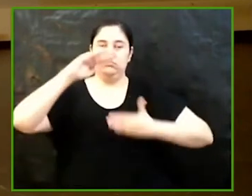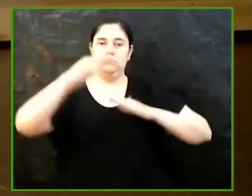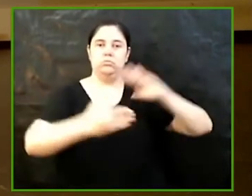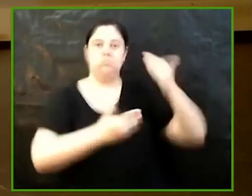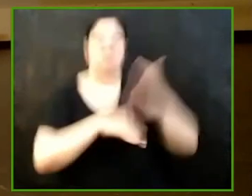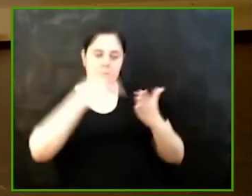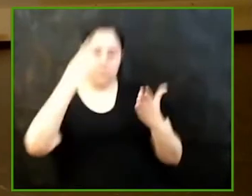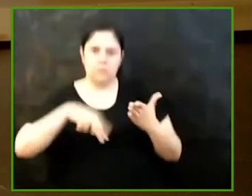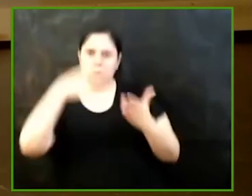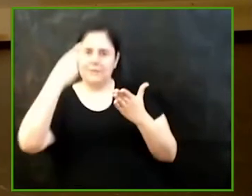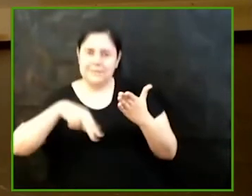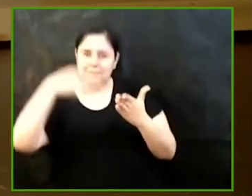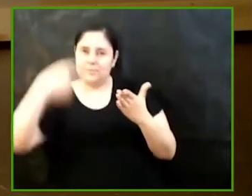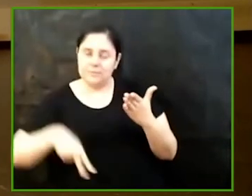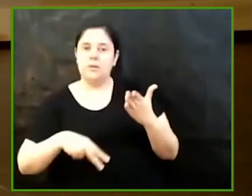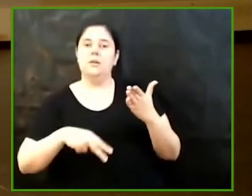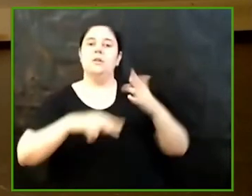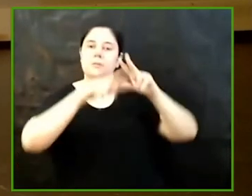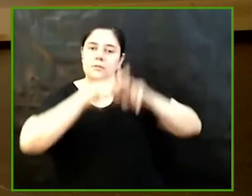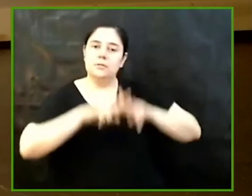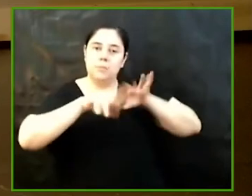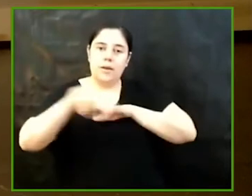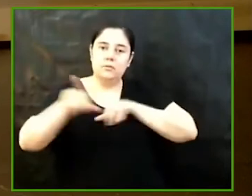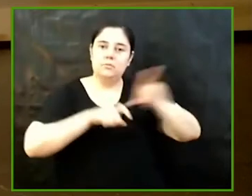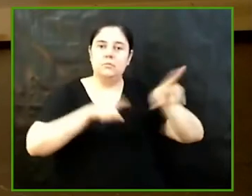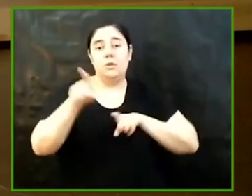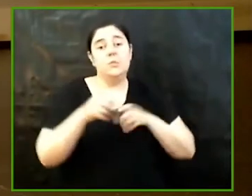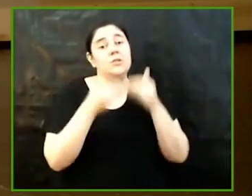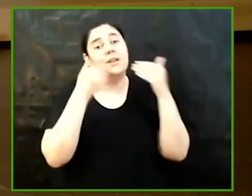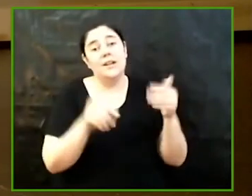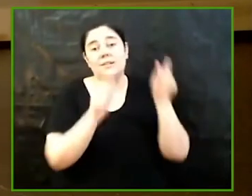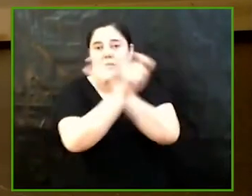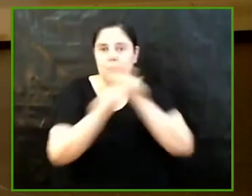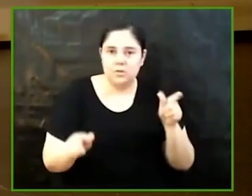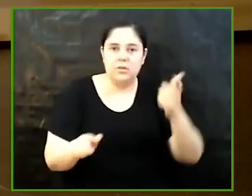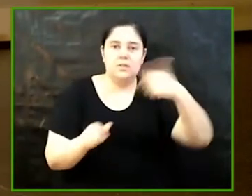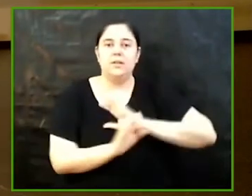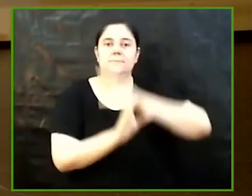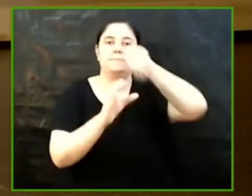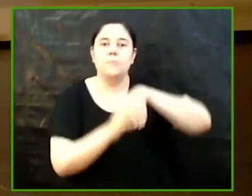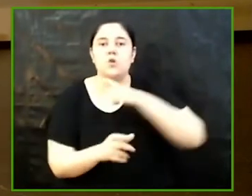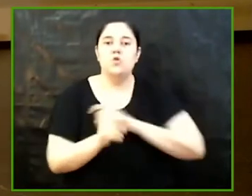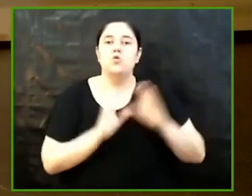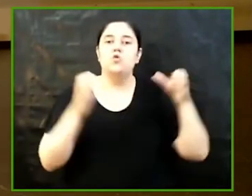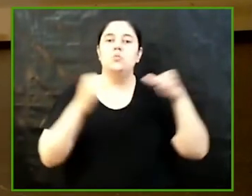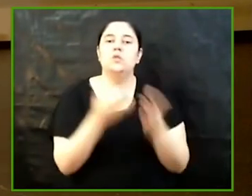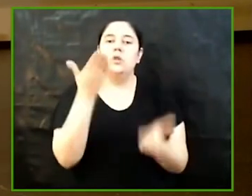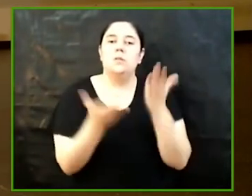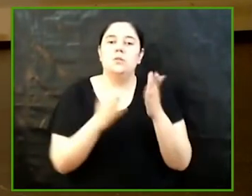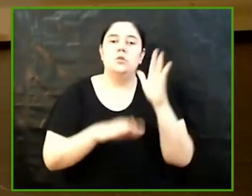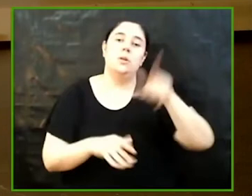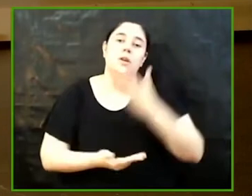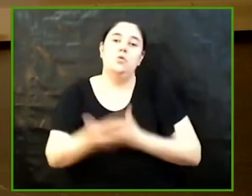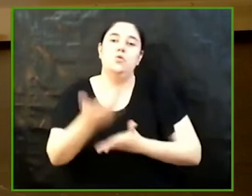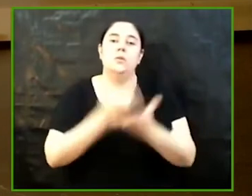és possible gràcies a la col·laboració desinteressada de les persones que formen part de les comissions d'avaluació, la col·laboració de les representants de